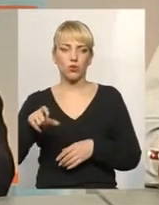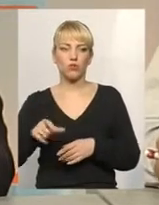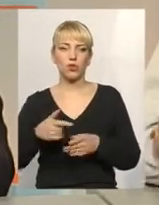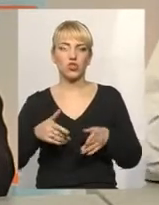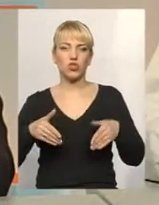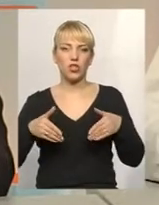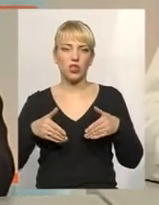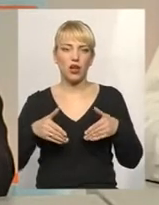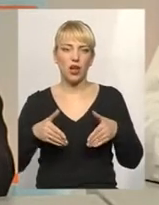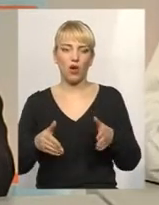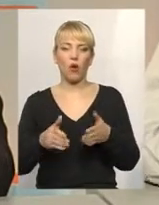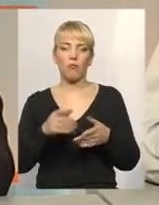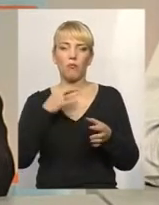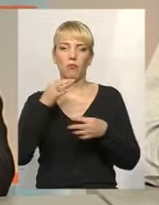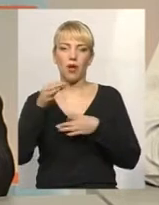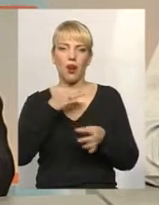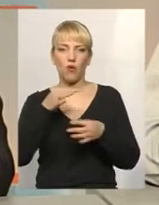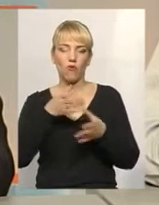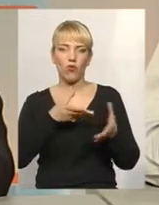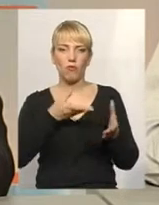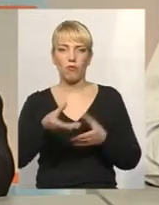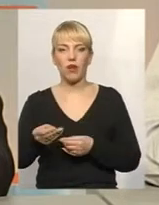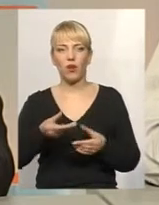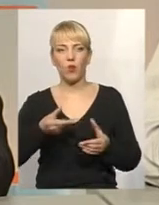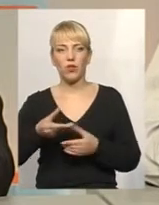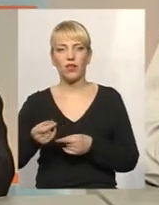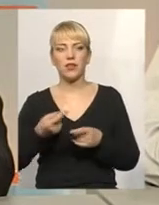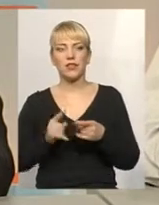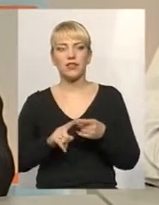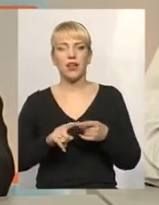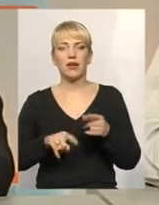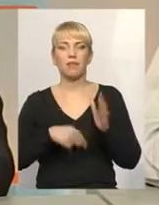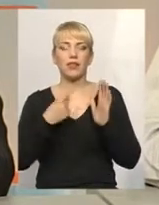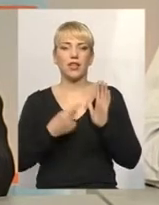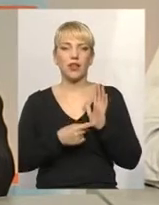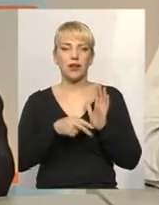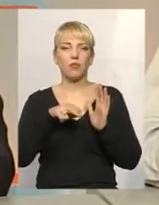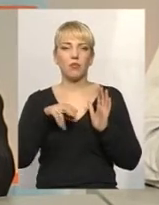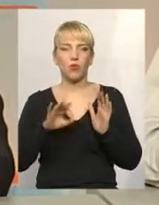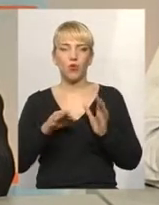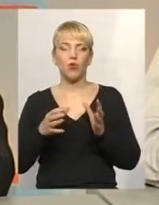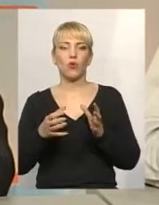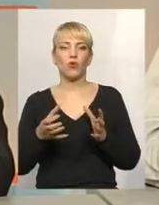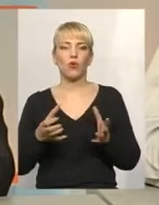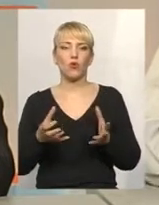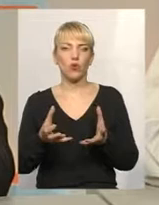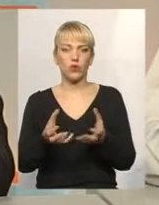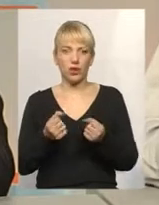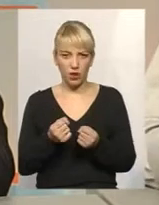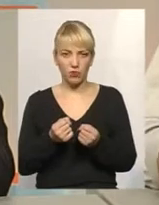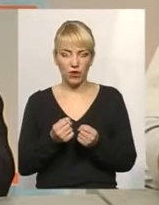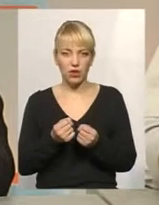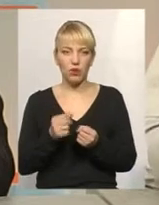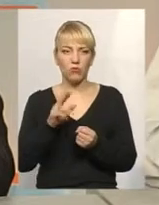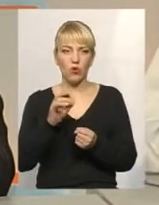переговорів, шляхом переконань. Це вже питання по отриманню, ну, по